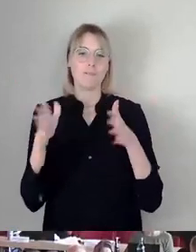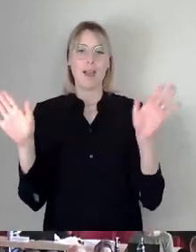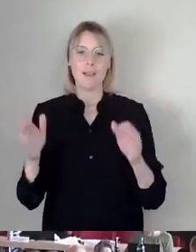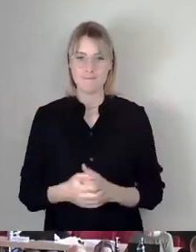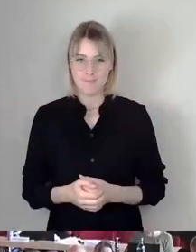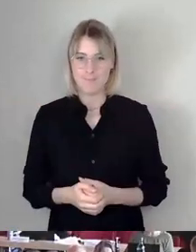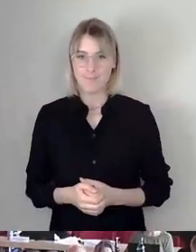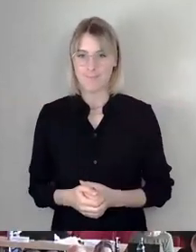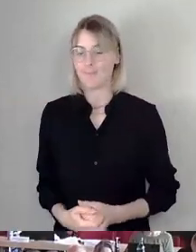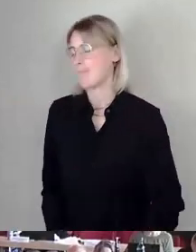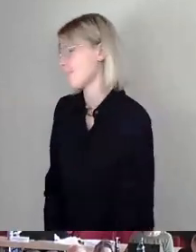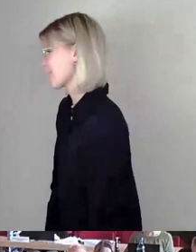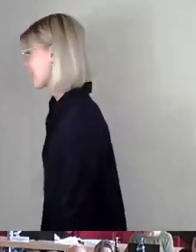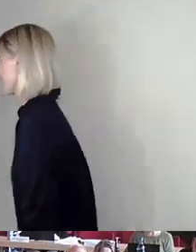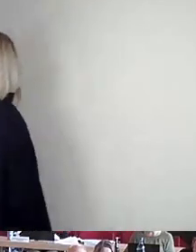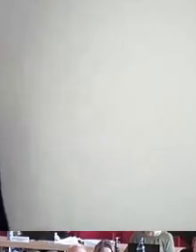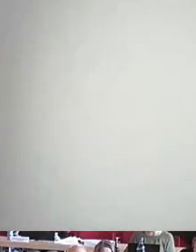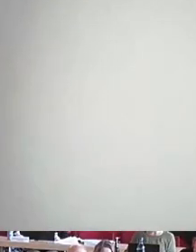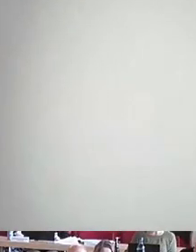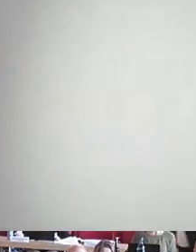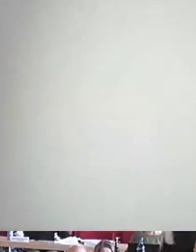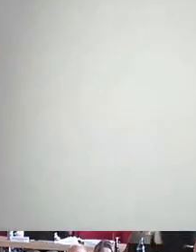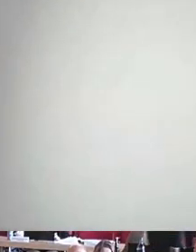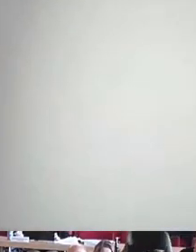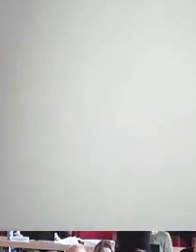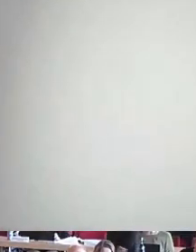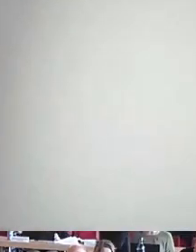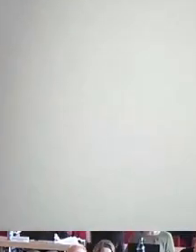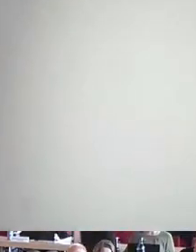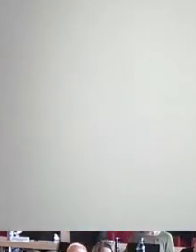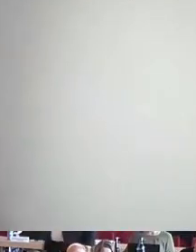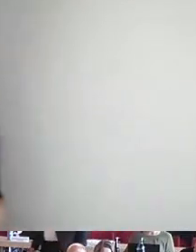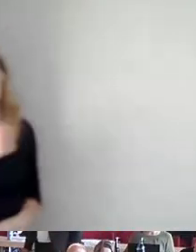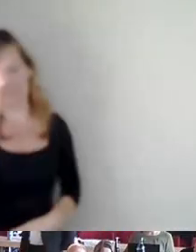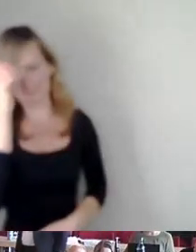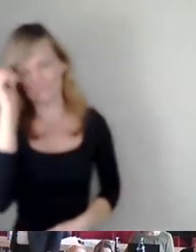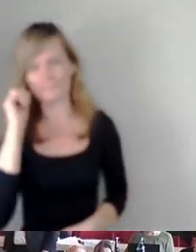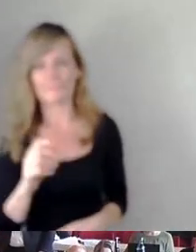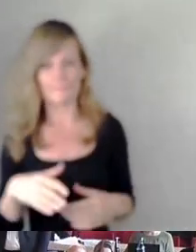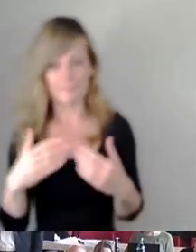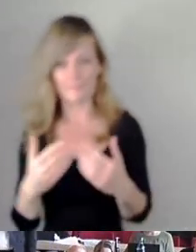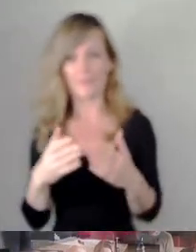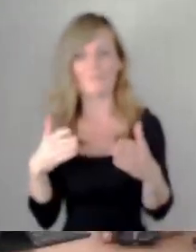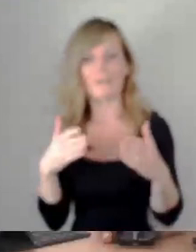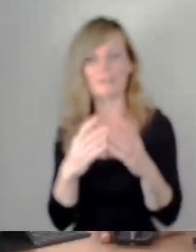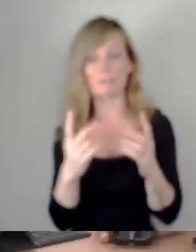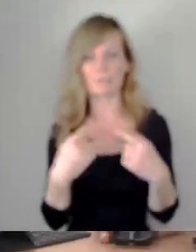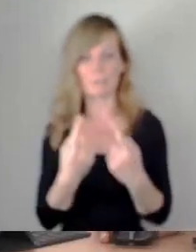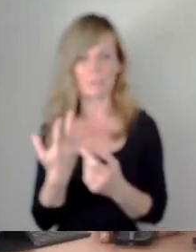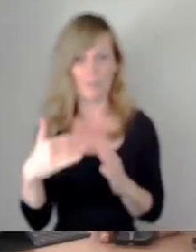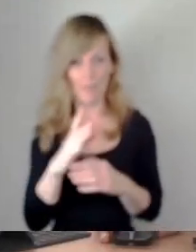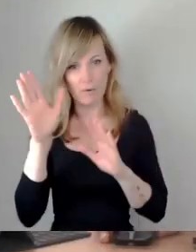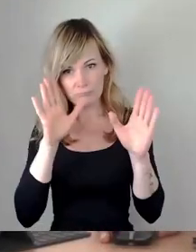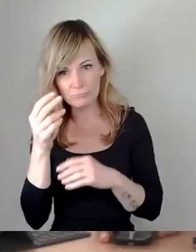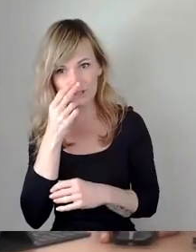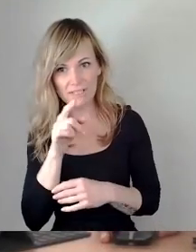Soweit erstmal die Fraktionsrunde. Weitere Wortmeldungen sehe ich nicht. Und dann wollte Kollege Thunhauser ohnehin noch